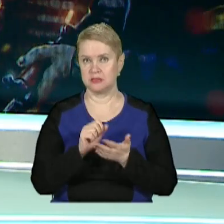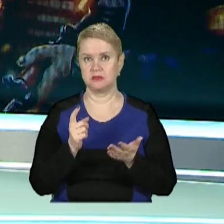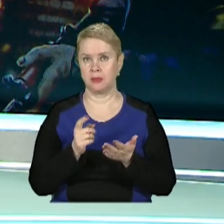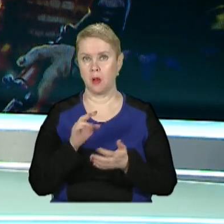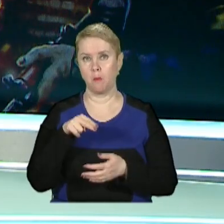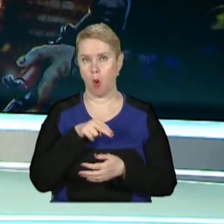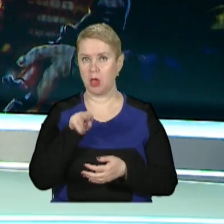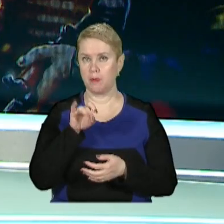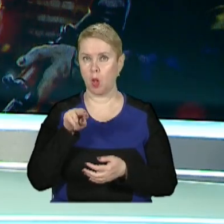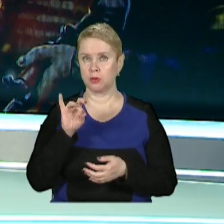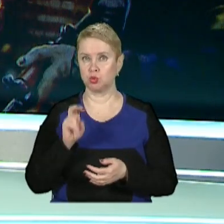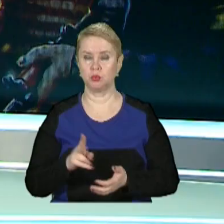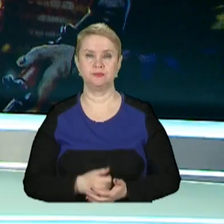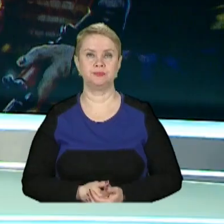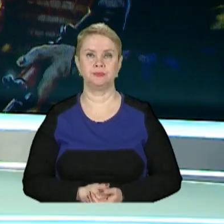Поліна Полемарчук.